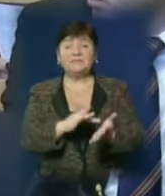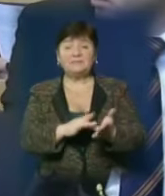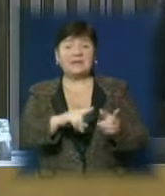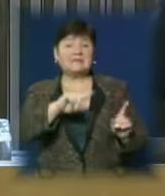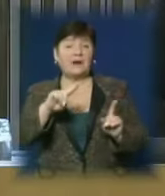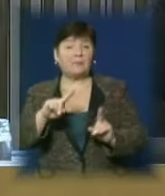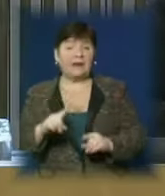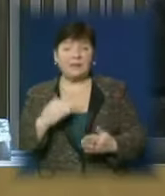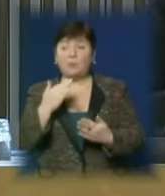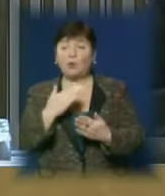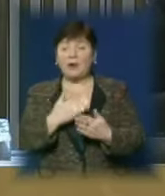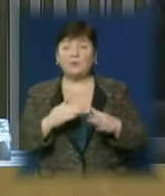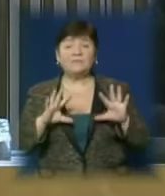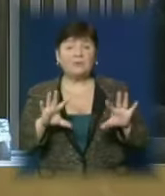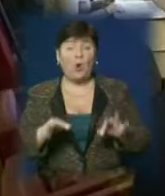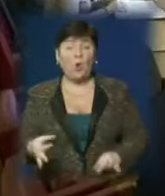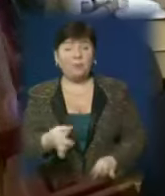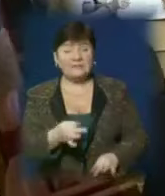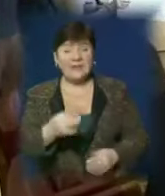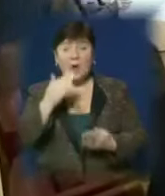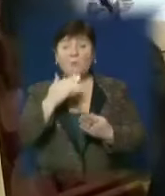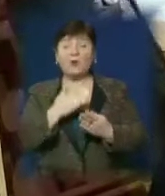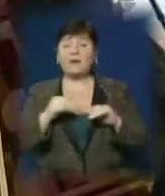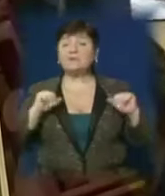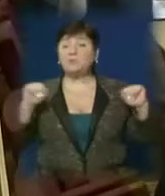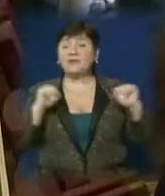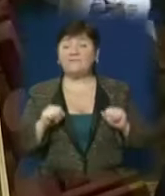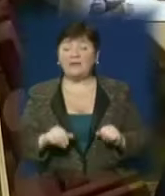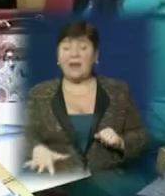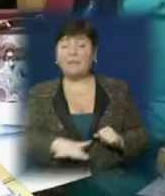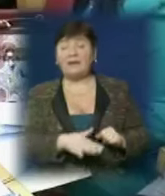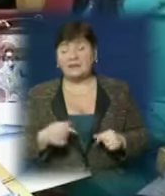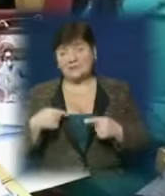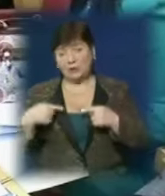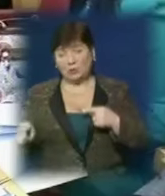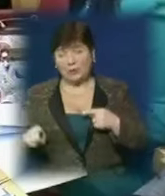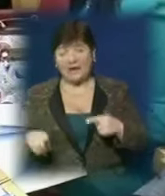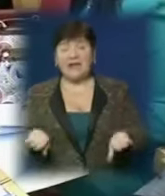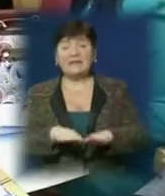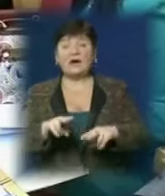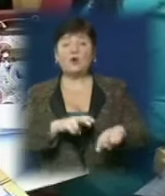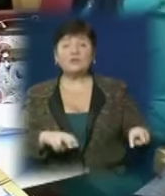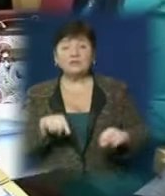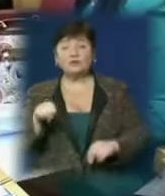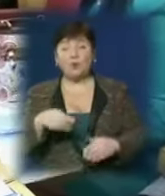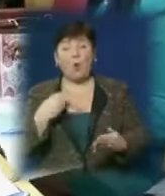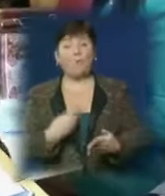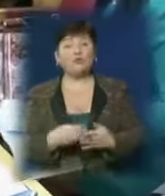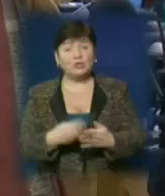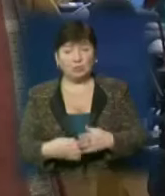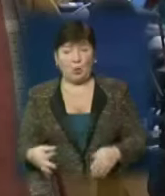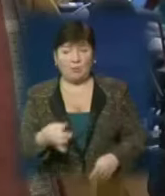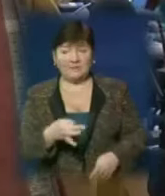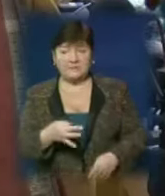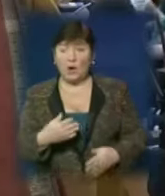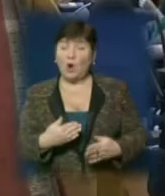Закарпаття», програму «Інформатизації області», програму «Спортивний майданчик» тощо. Так тривало до розгляду питання цьогорічного бюджету в області.